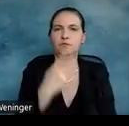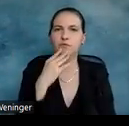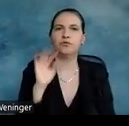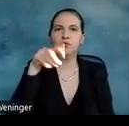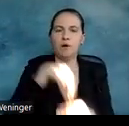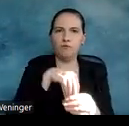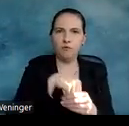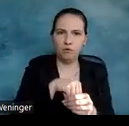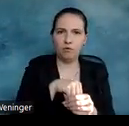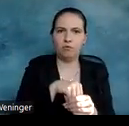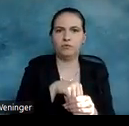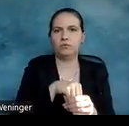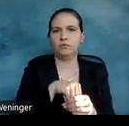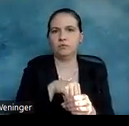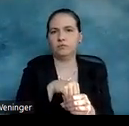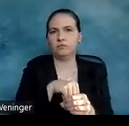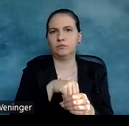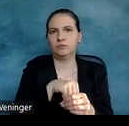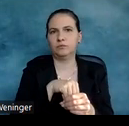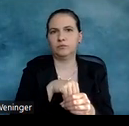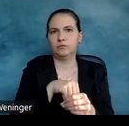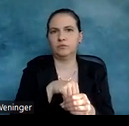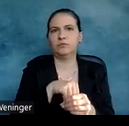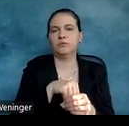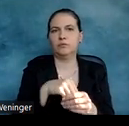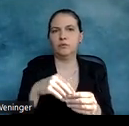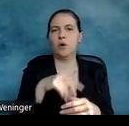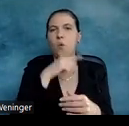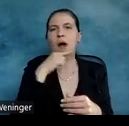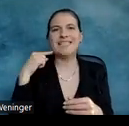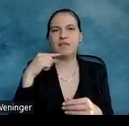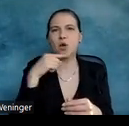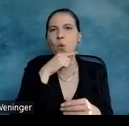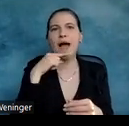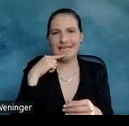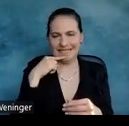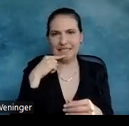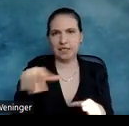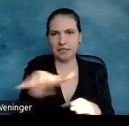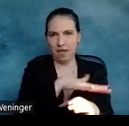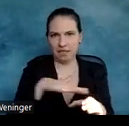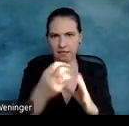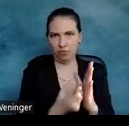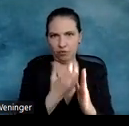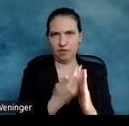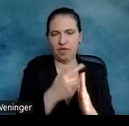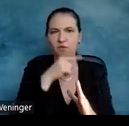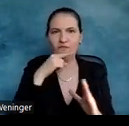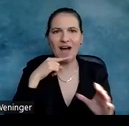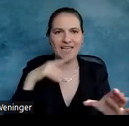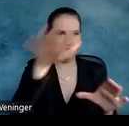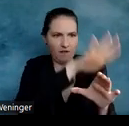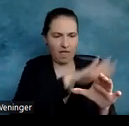Whitespaces zu produzieren. So im ersten Text ist